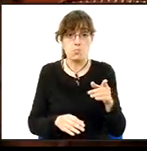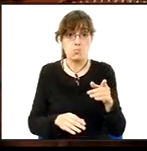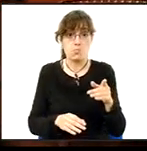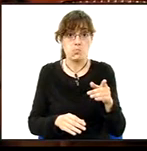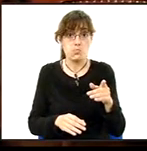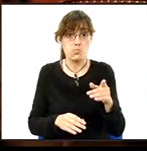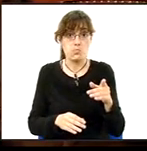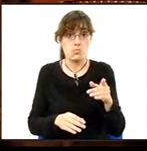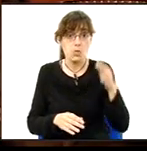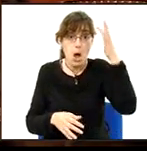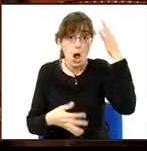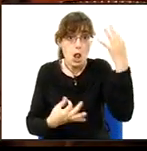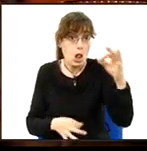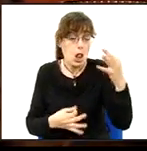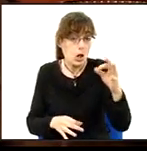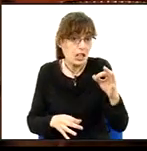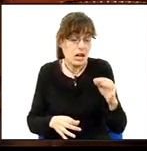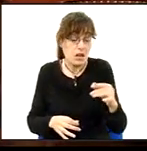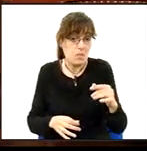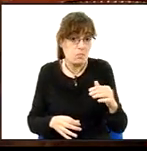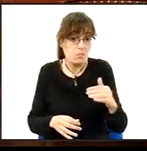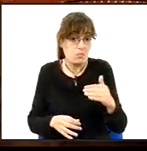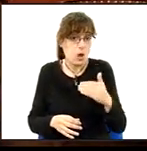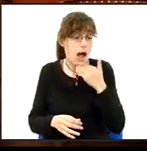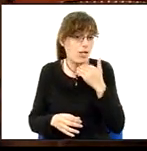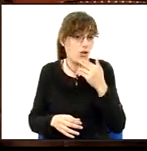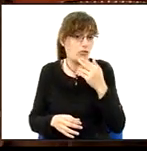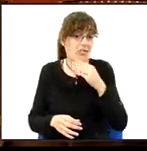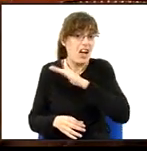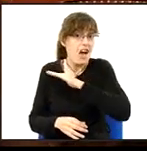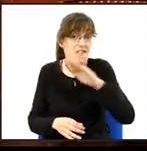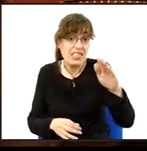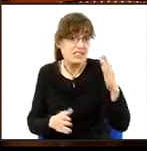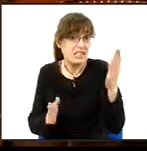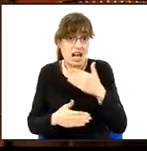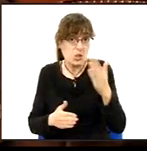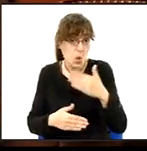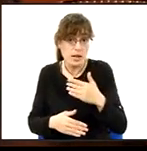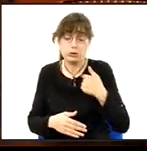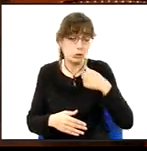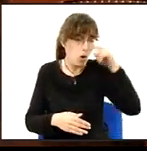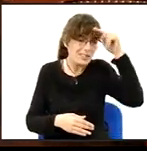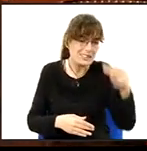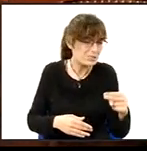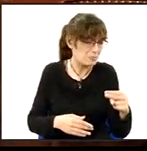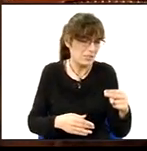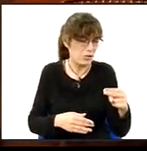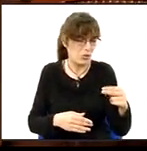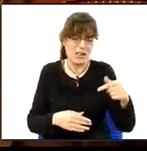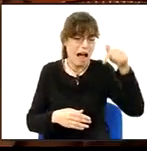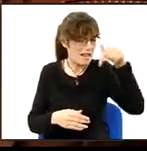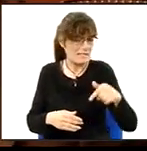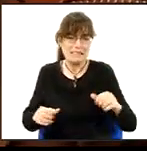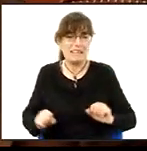perquè vostè hagués de dir res a mi que no estigués amb el meu dret de poder-ho dir. Ho vaig dir-ho en tots els respectes del món, que quedi clar aquí